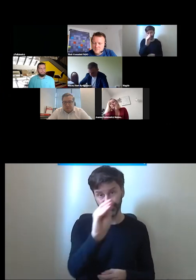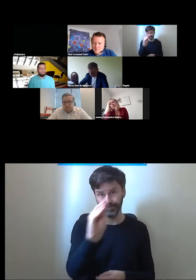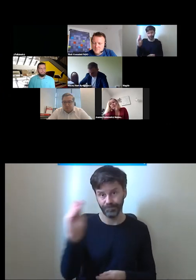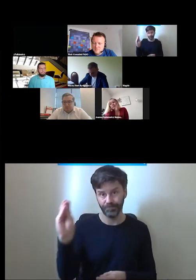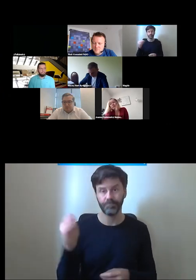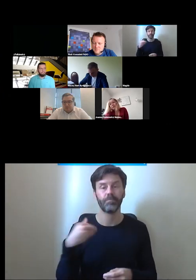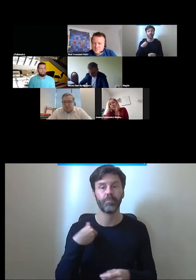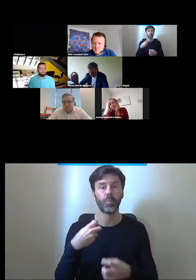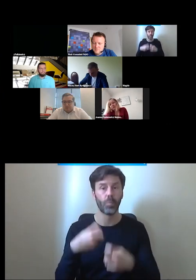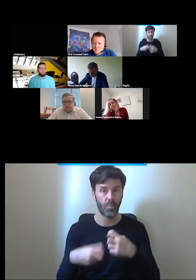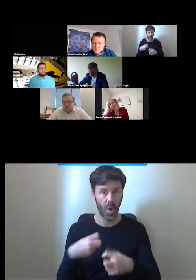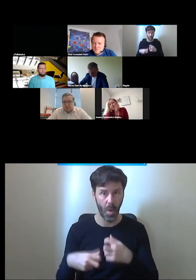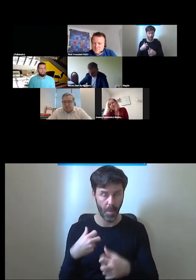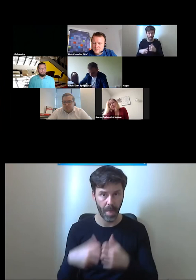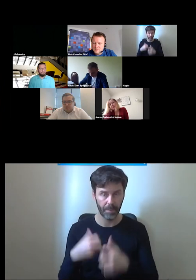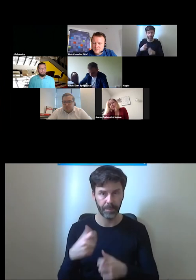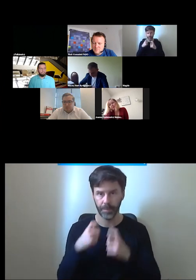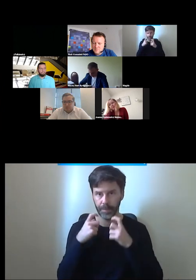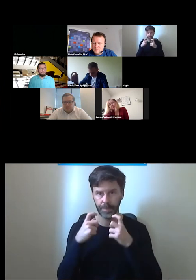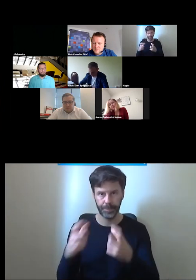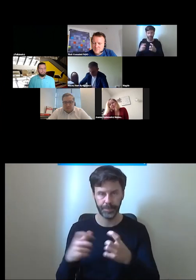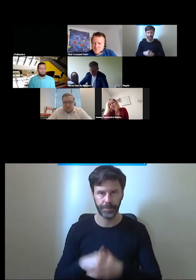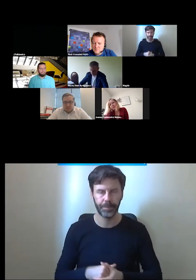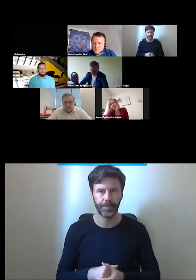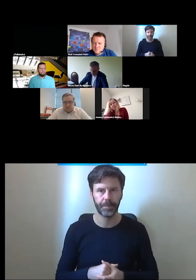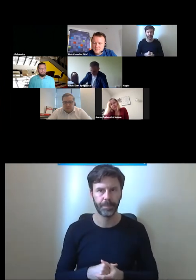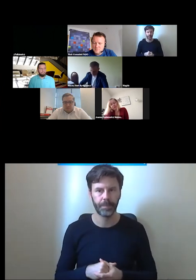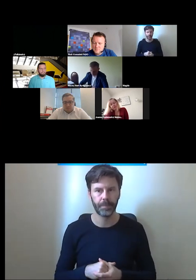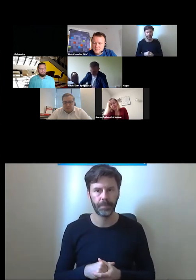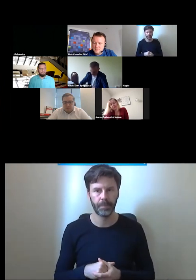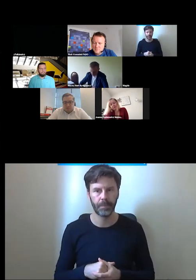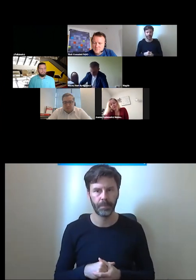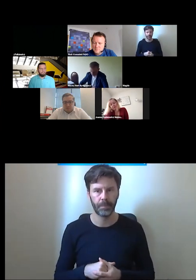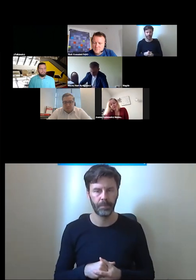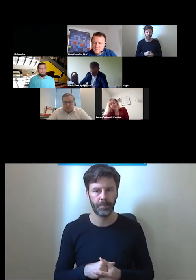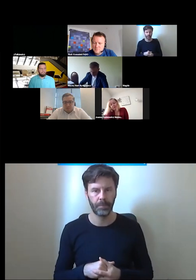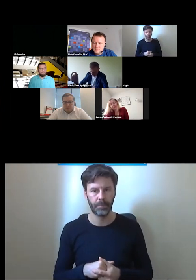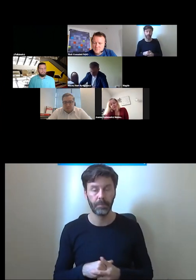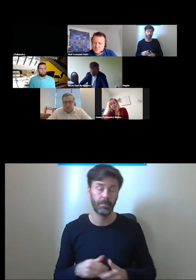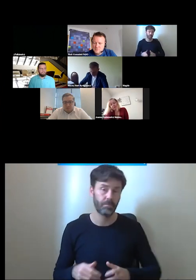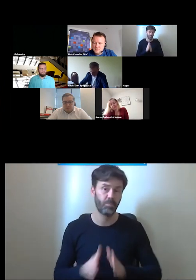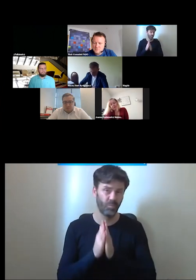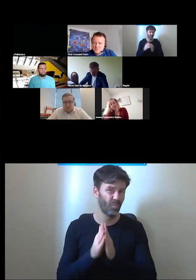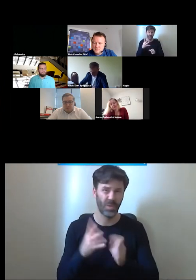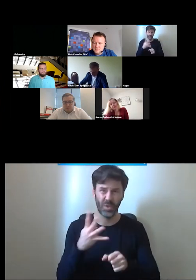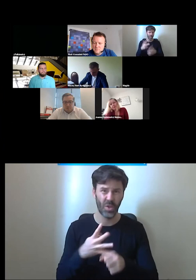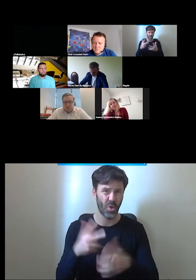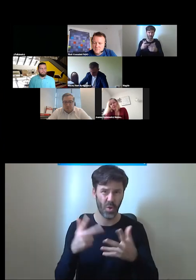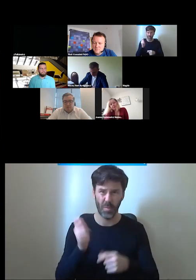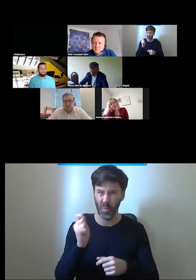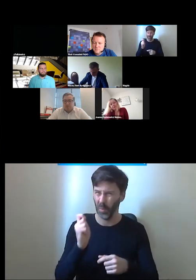aby no możliwie możliwie skrócili ten okres no bo nikt nie mówi że